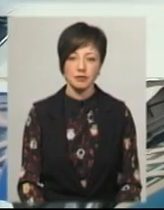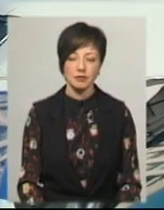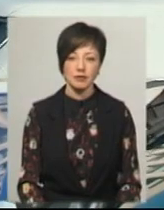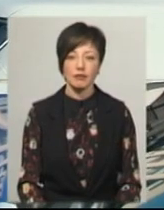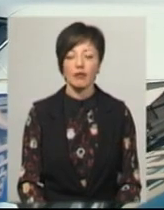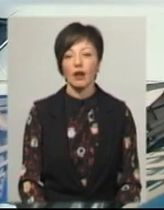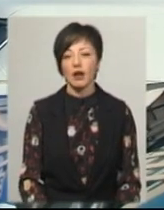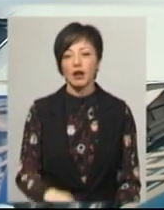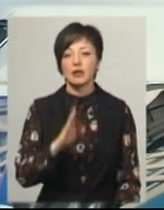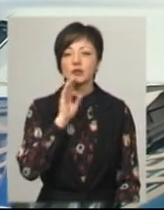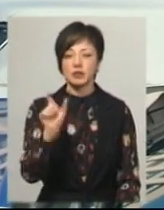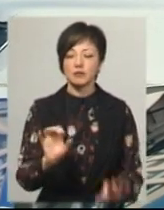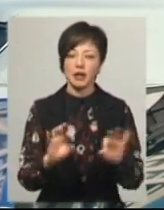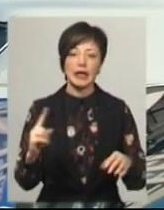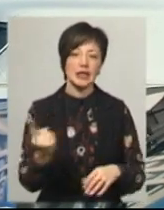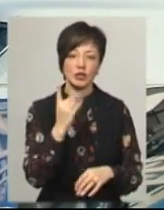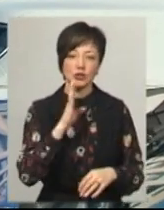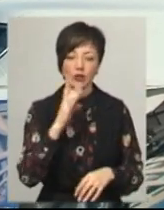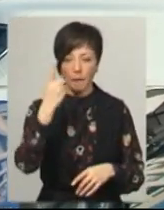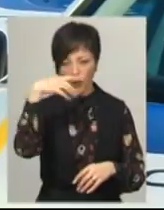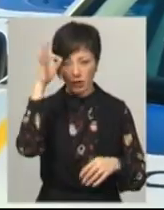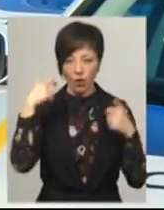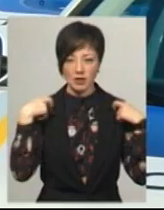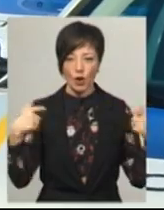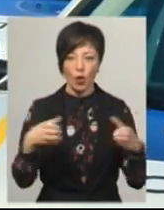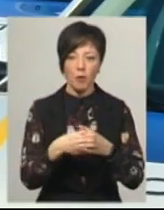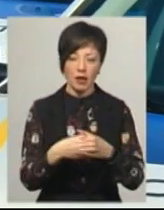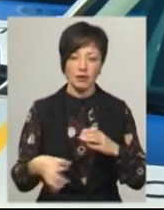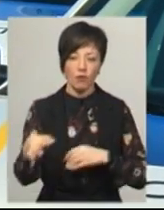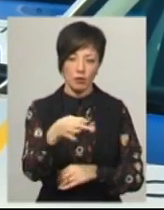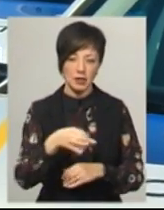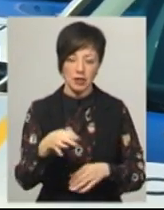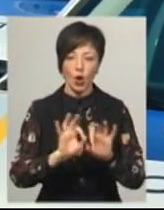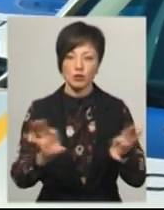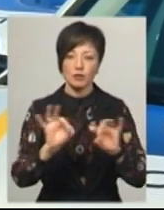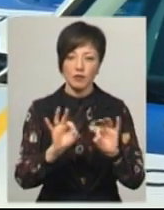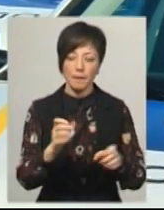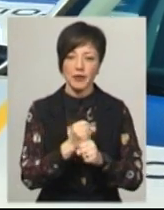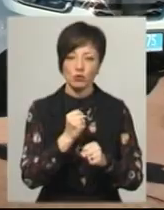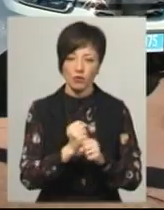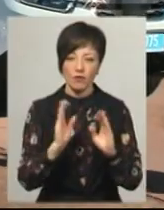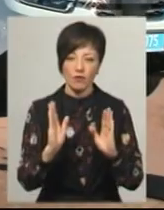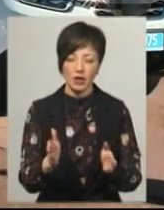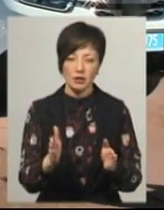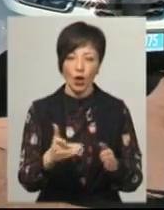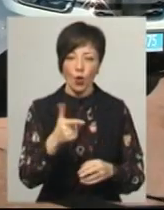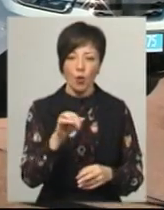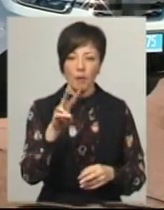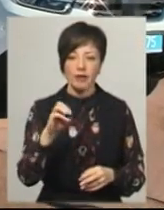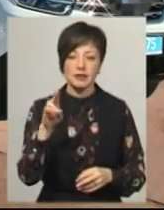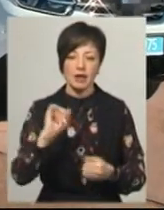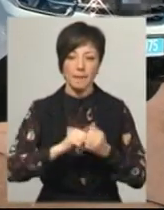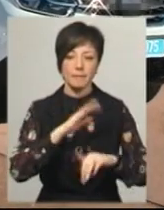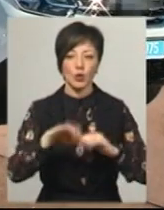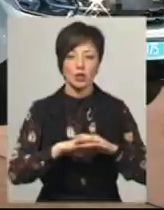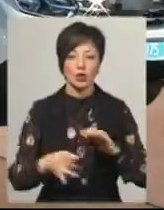Оксана Козловська каже, вона єдина жінка – поліцейська офіцер громади на Хмельниччині. Розповідає, працюватиме у Гуменецькій ОТГ Кам'янець